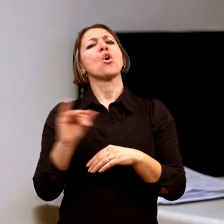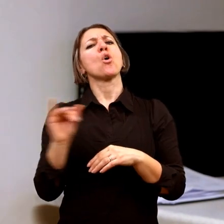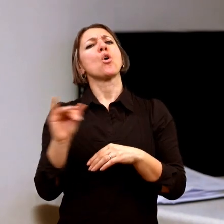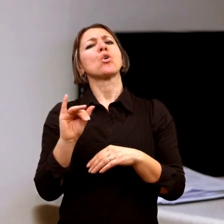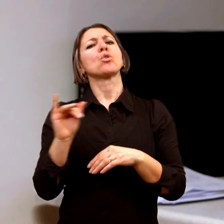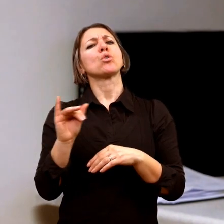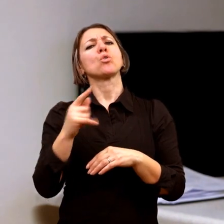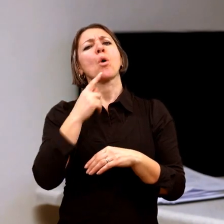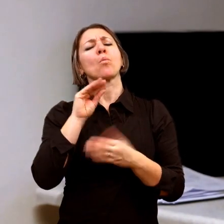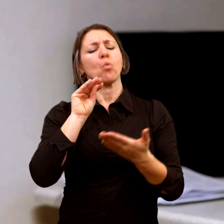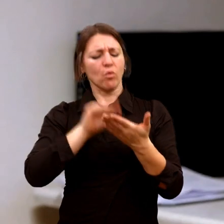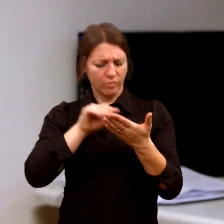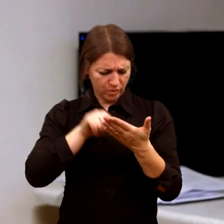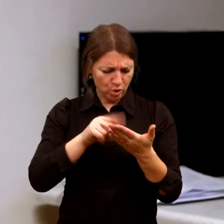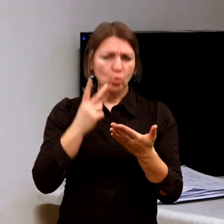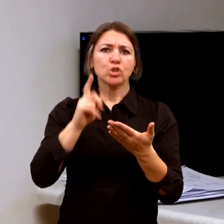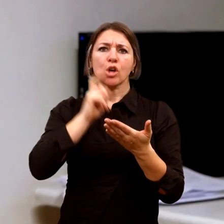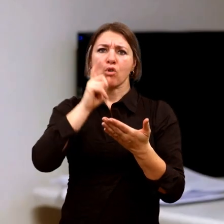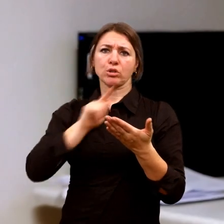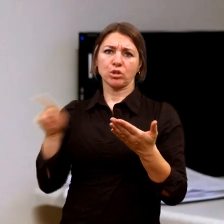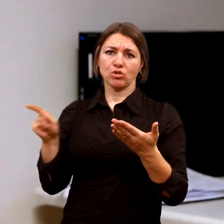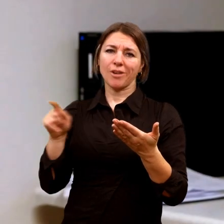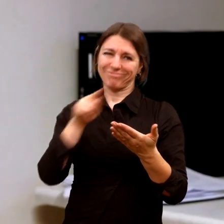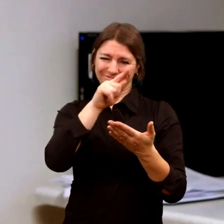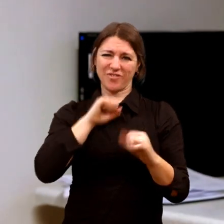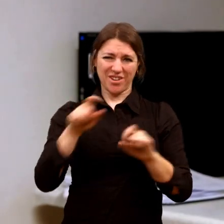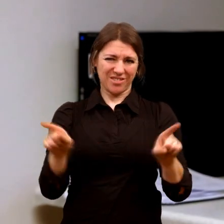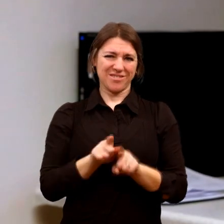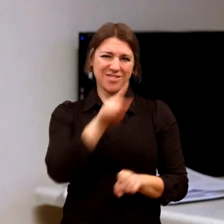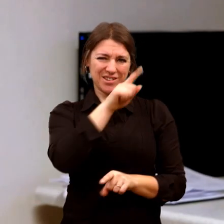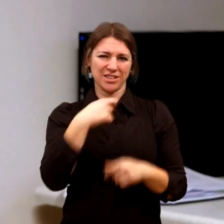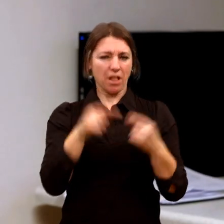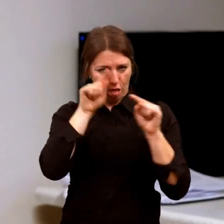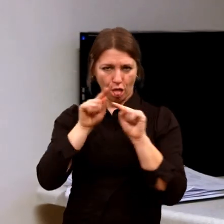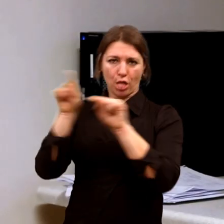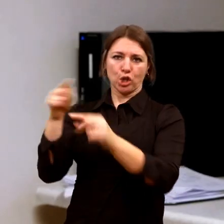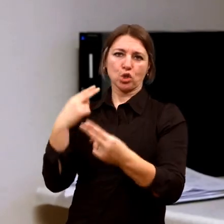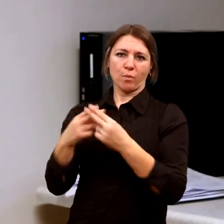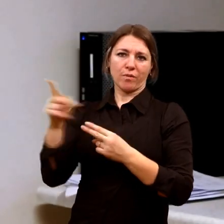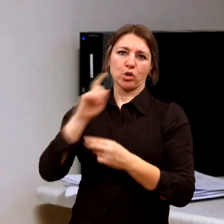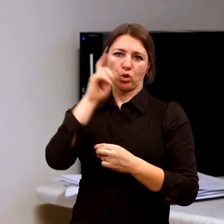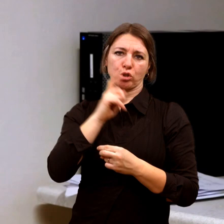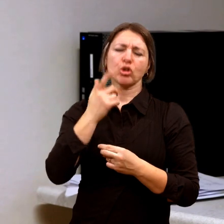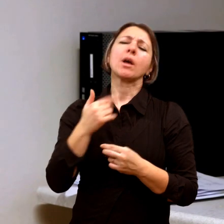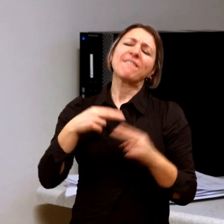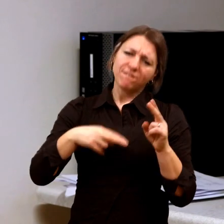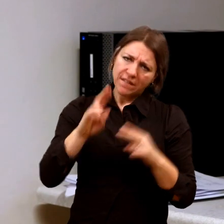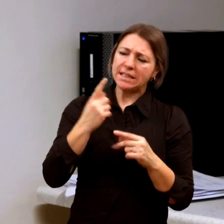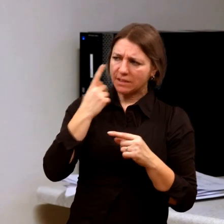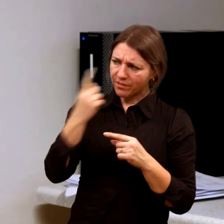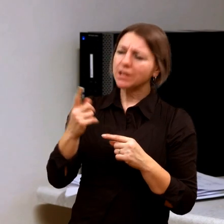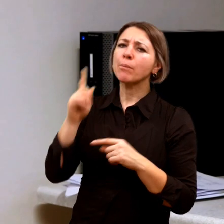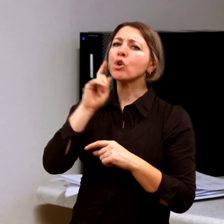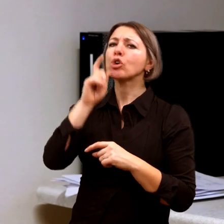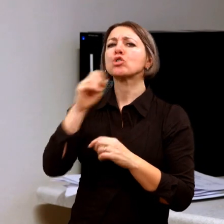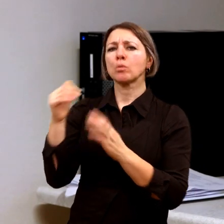jsou rodiče, co si přejou? Já někdy výjimečně se mi stane, že s rodiči nesouhlasím. Že já